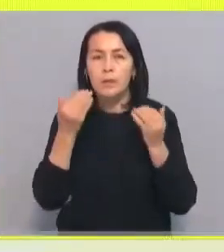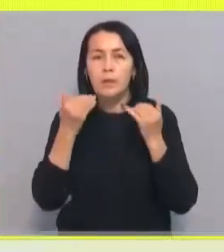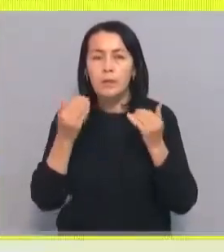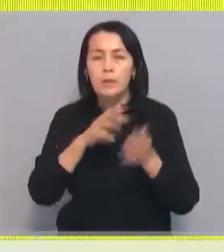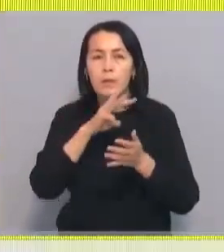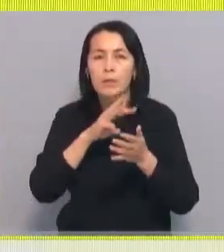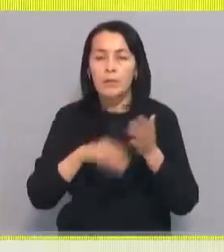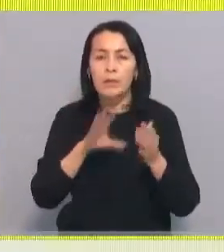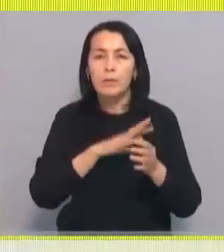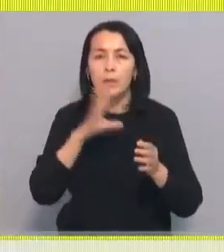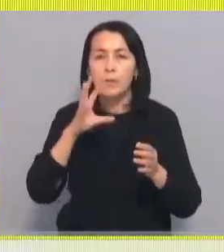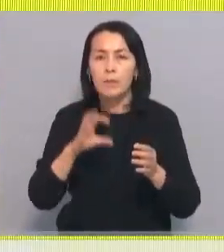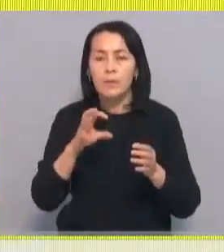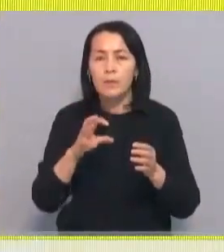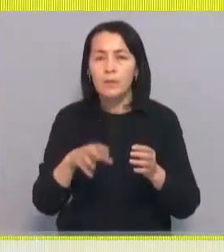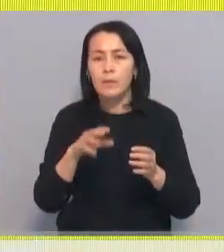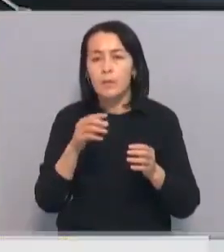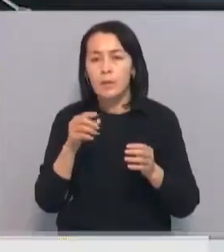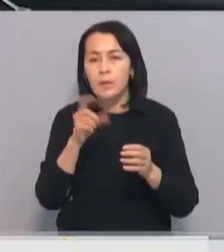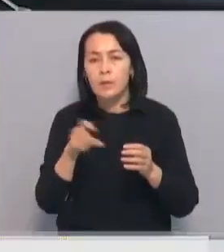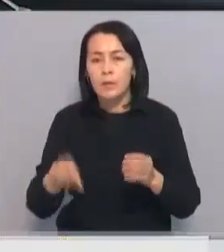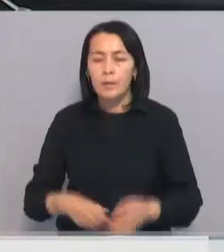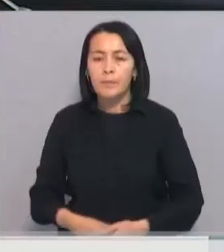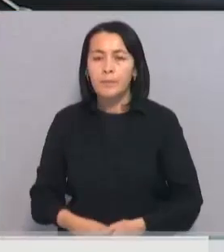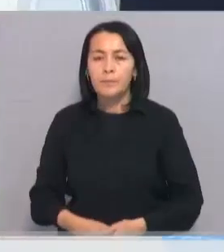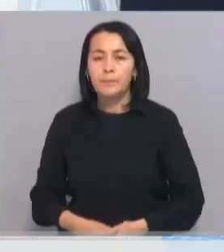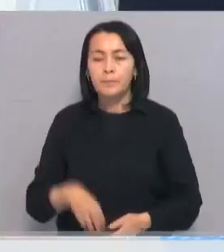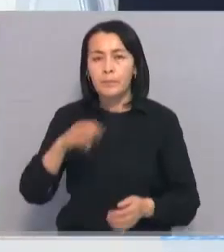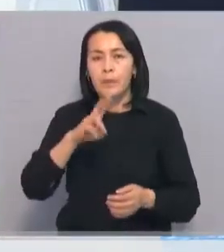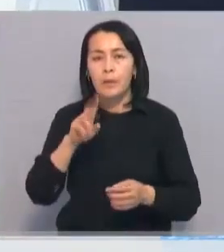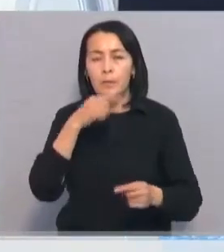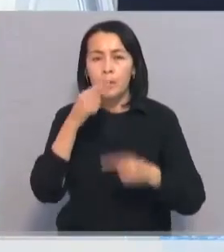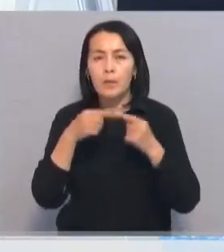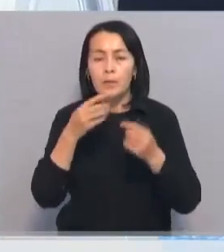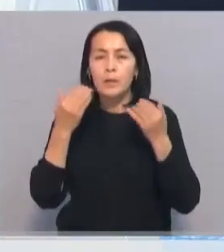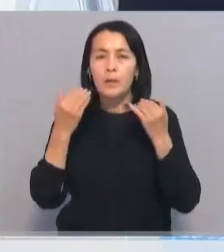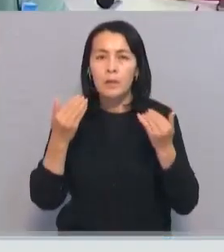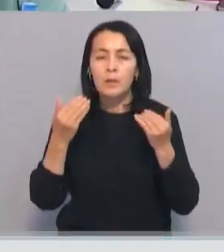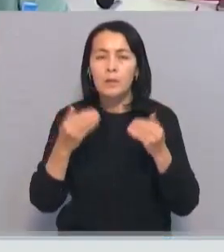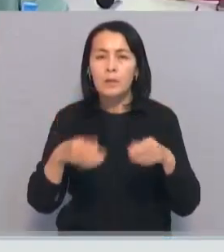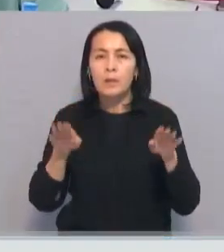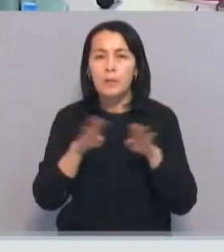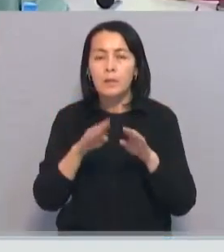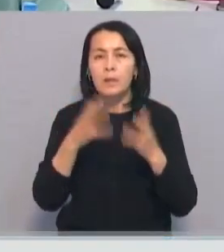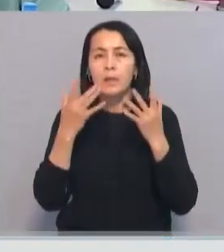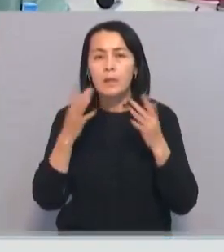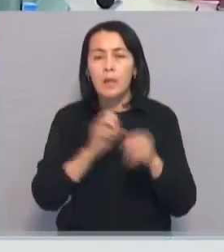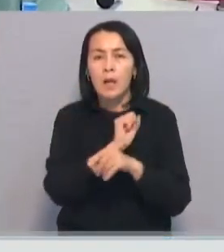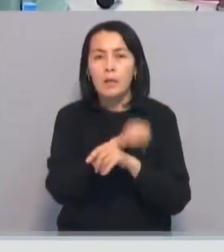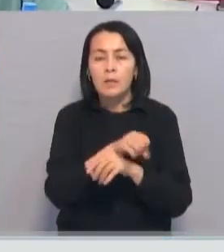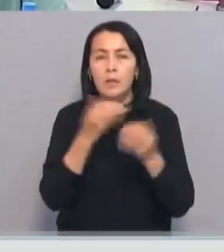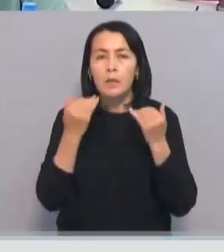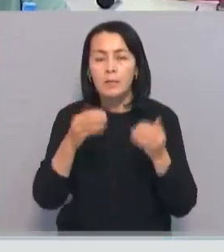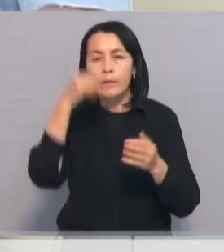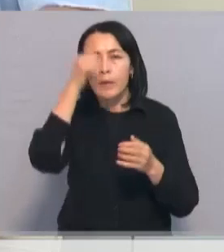Всего оштрафованы 500 безбилетников. Мухтар Кукамбаев рассказал и об удручающем состоянии некоторых остановок.